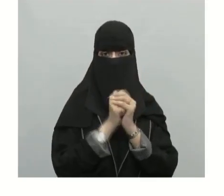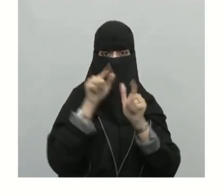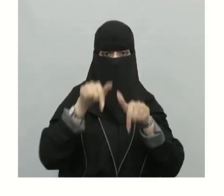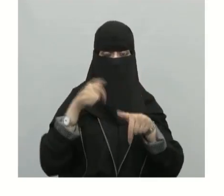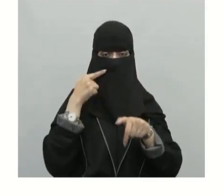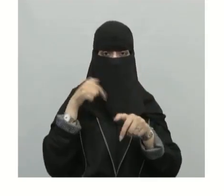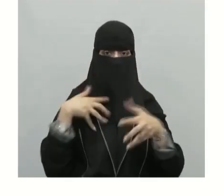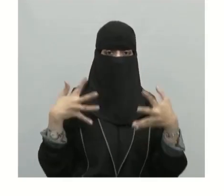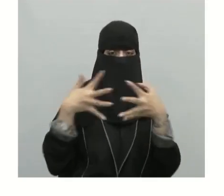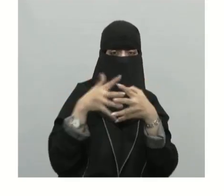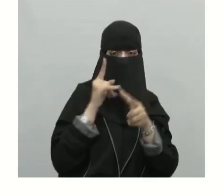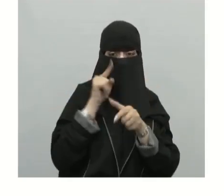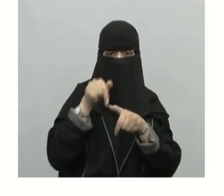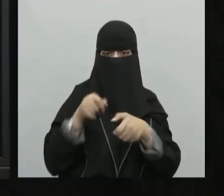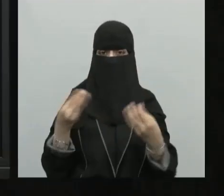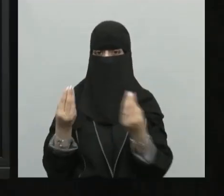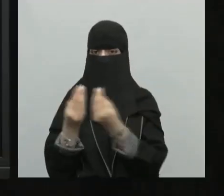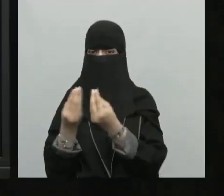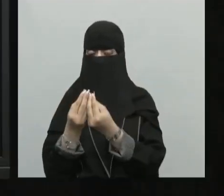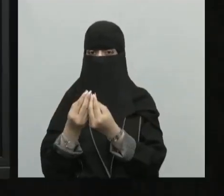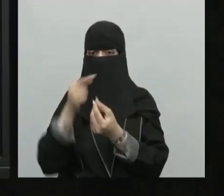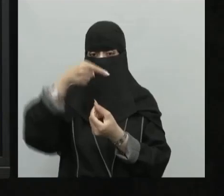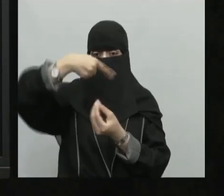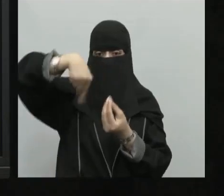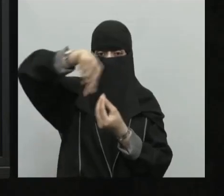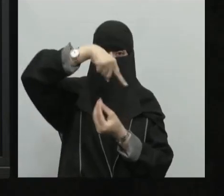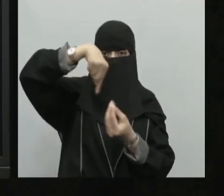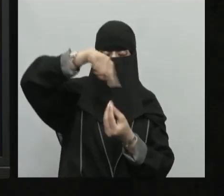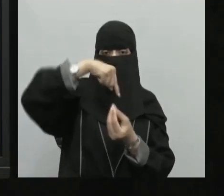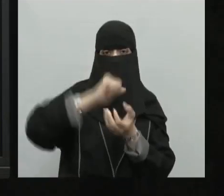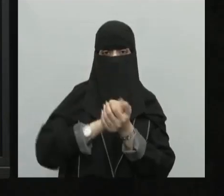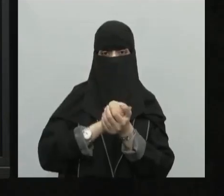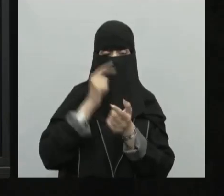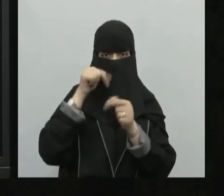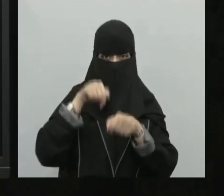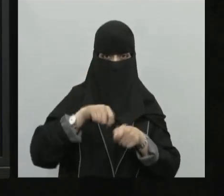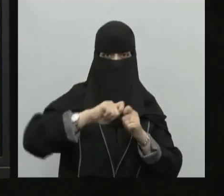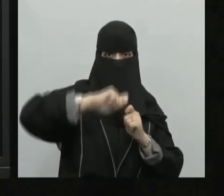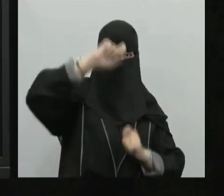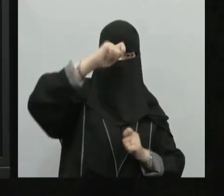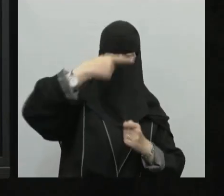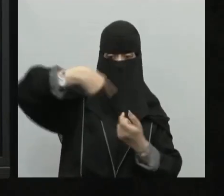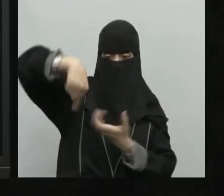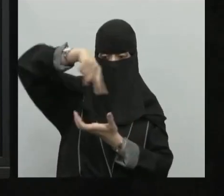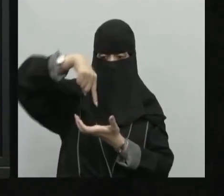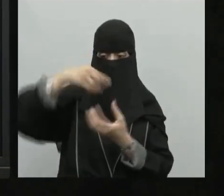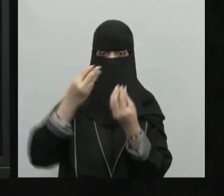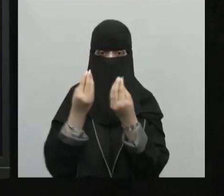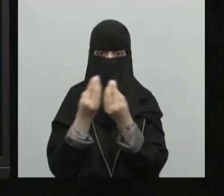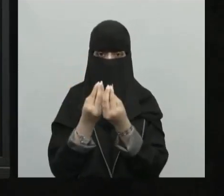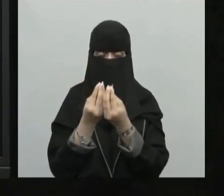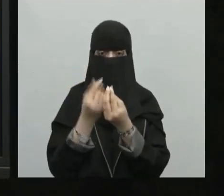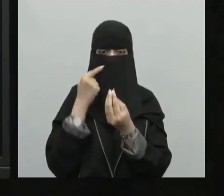تشترك فيها مع دوائر العرض سوف تشترك في هذه الفائدة مع دوائر العرض ولكن تختلف